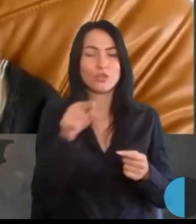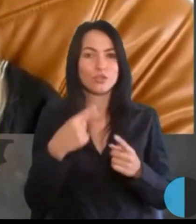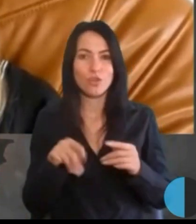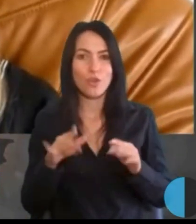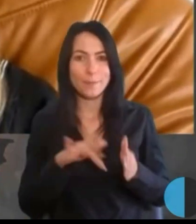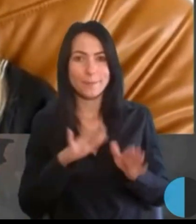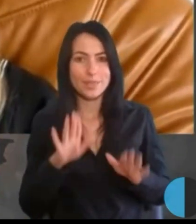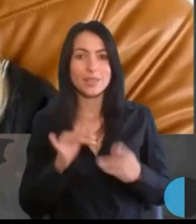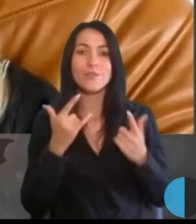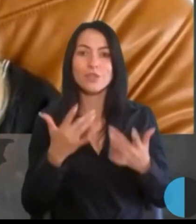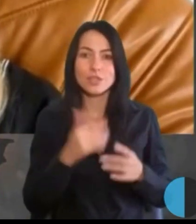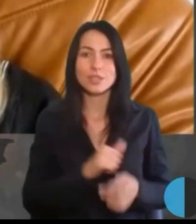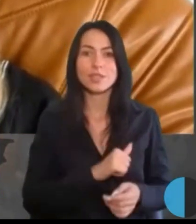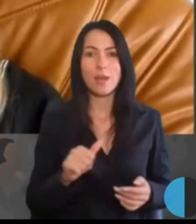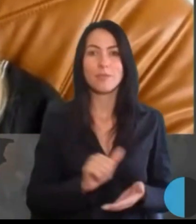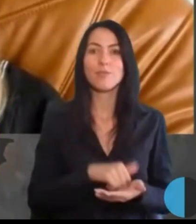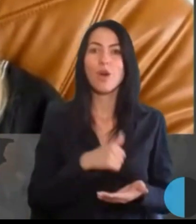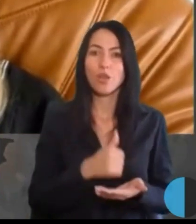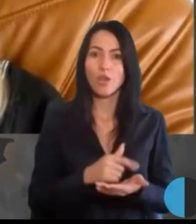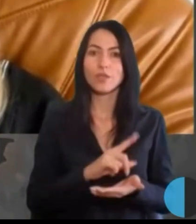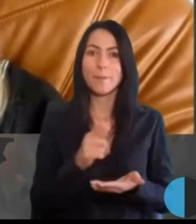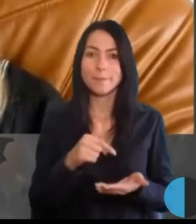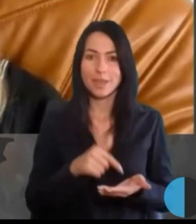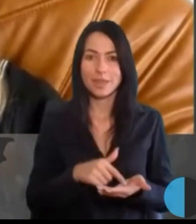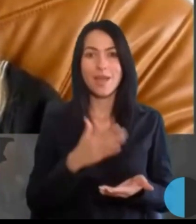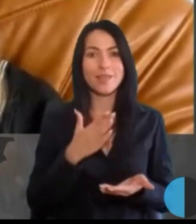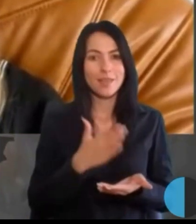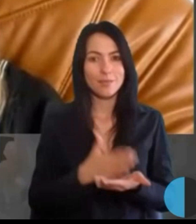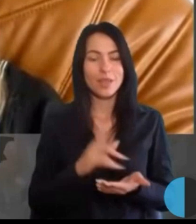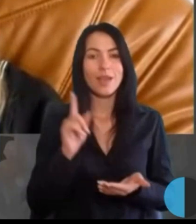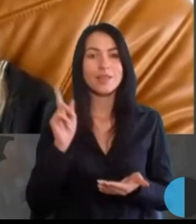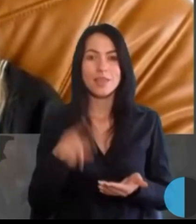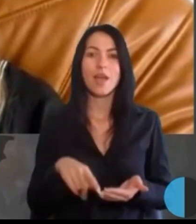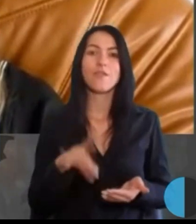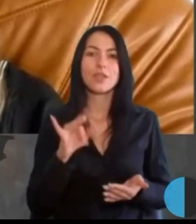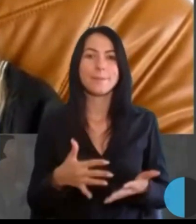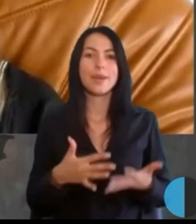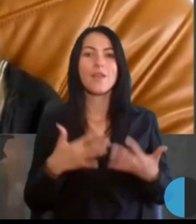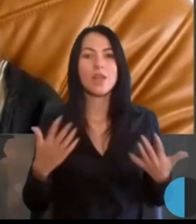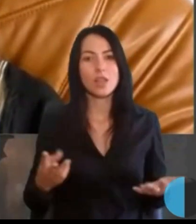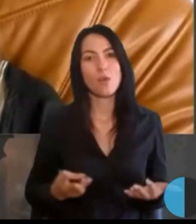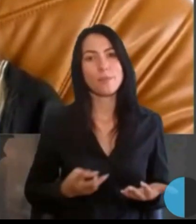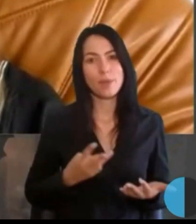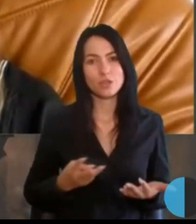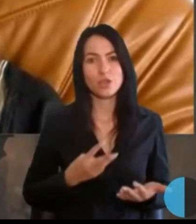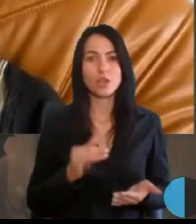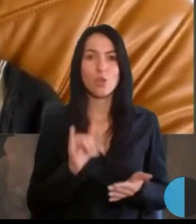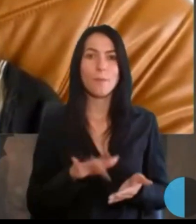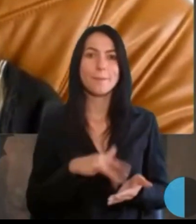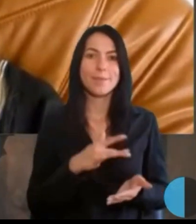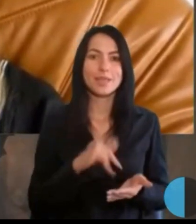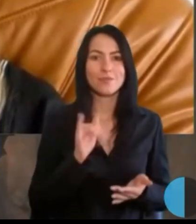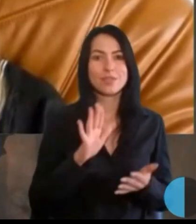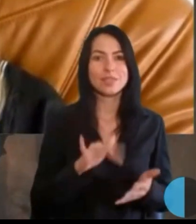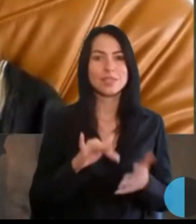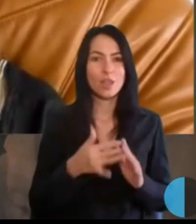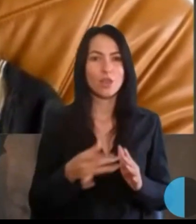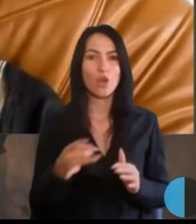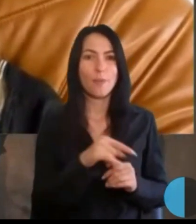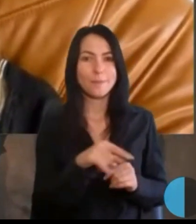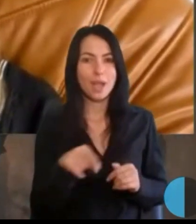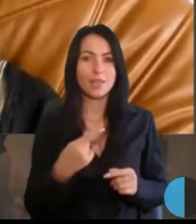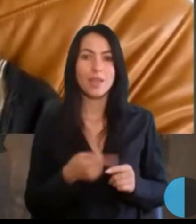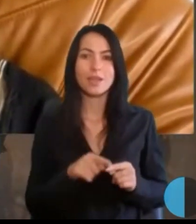самим головним питанням є, навіть при великому бажанні у місті і в сіл, в громадах, це